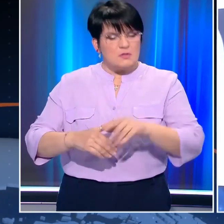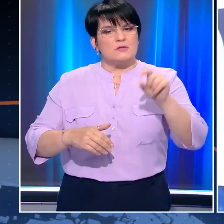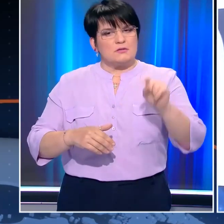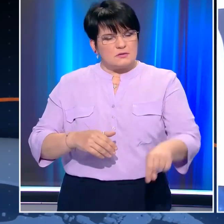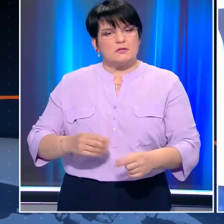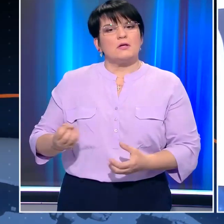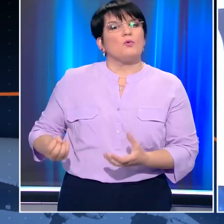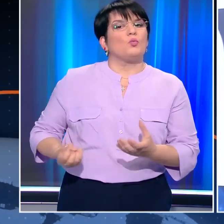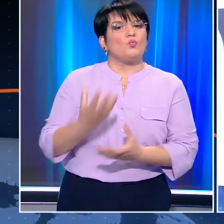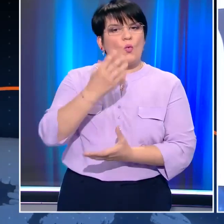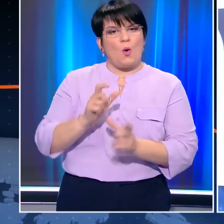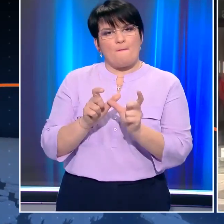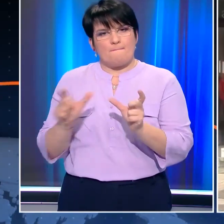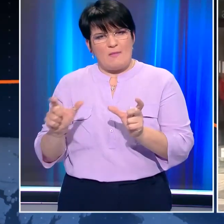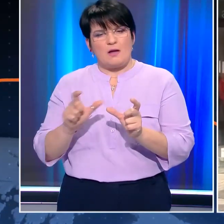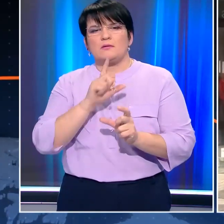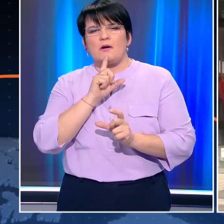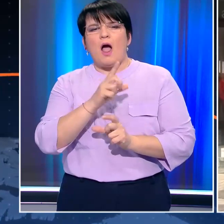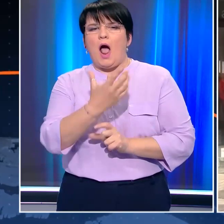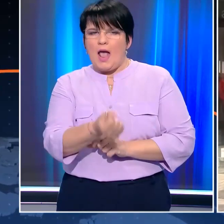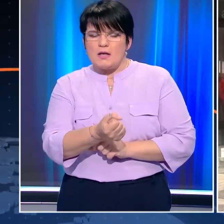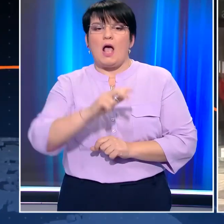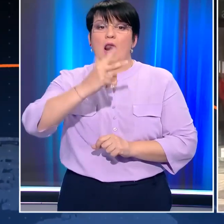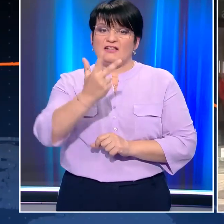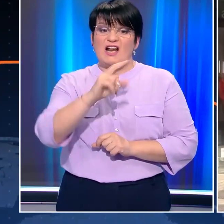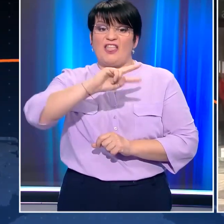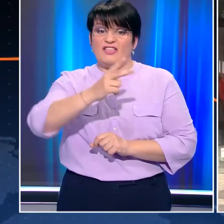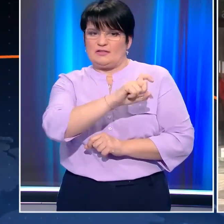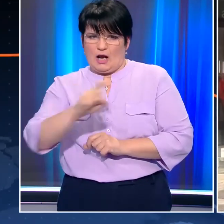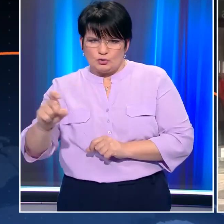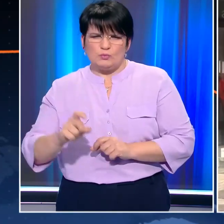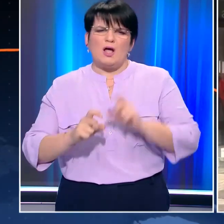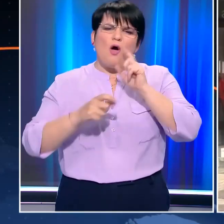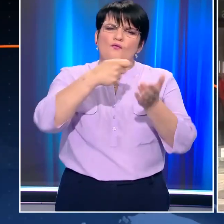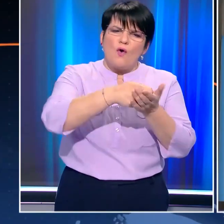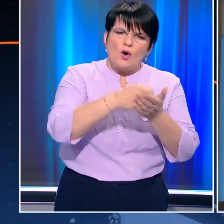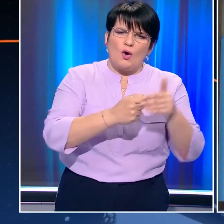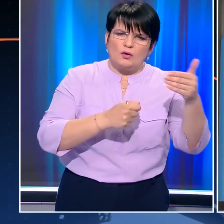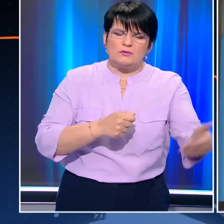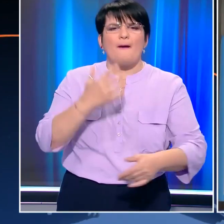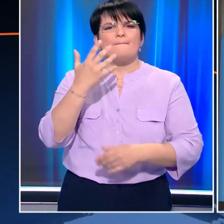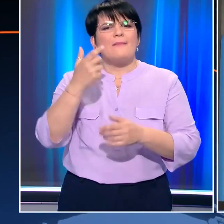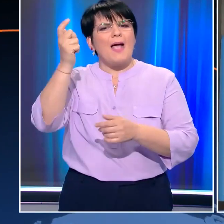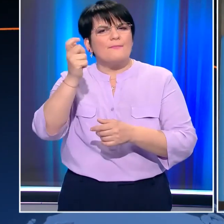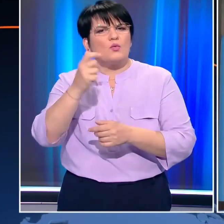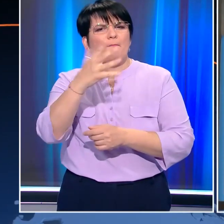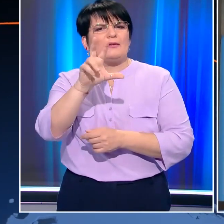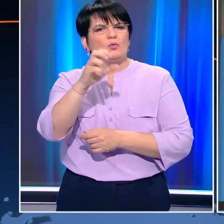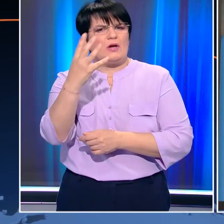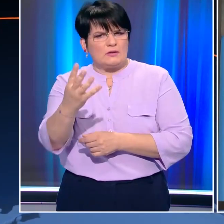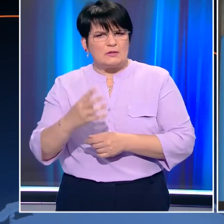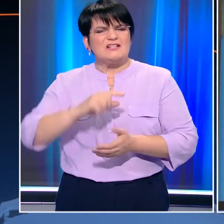ανακοινώνει νέο πακέτο μέτρων ύψους 3 δισευρώ για τον Απρίλιο, με αναστολές φορολογικών υποχρεώσεων, επίδομα 534 ευρώ και